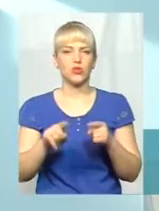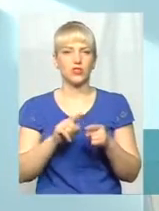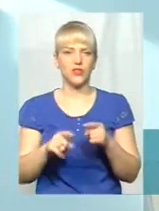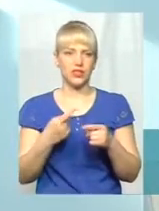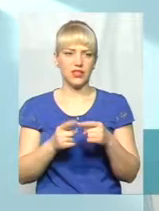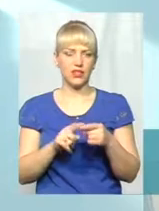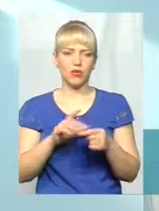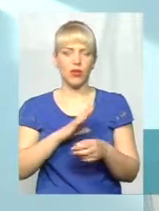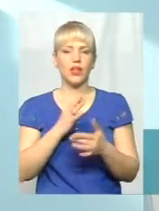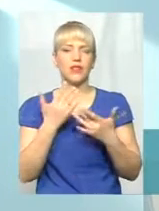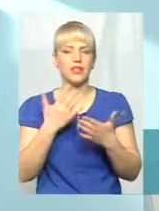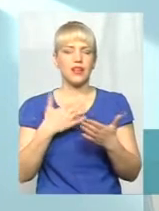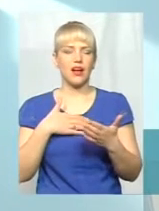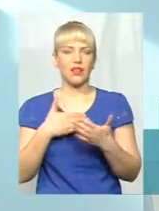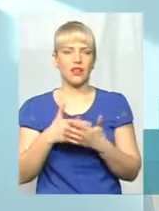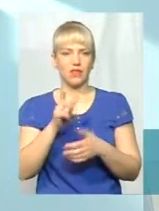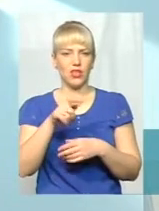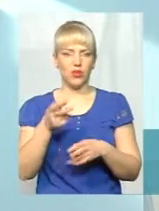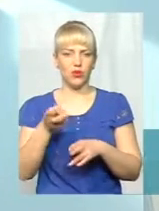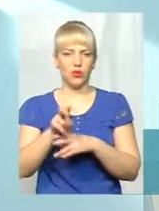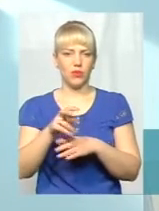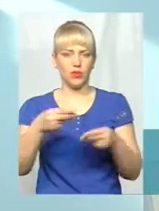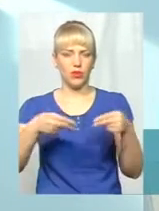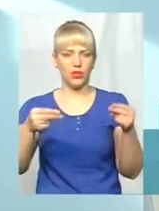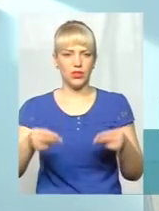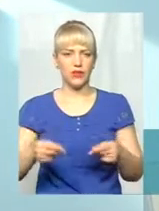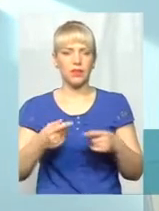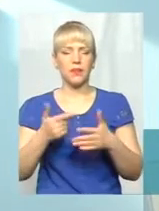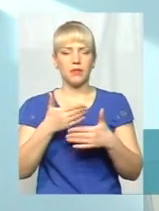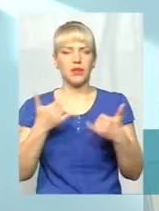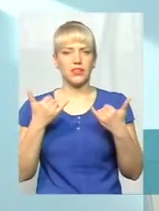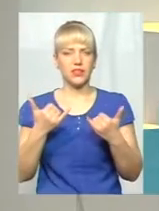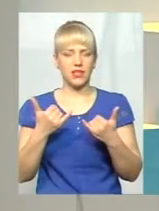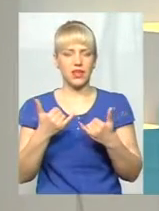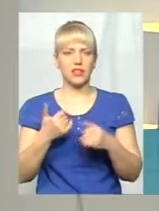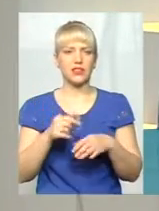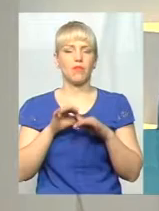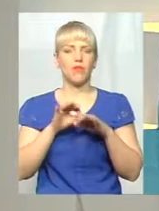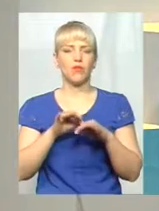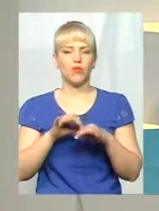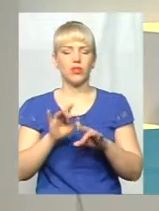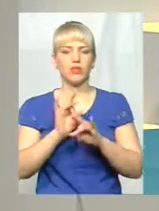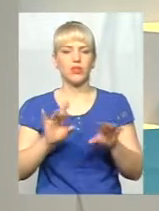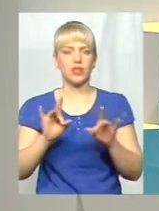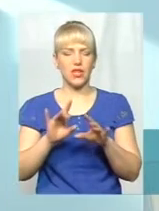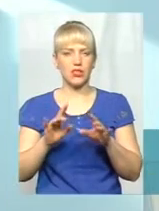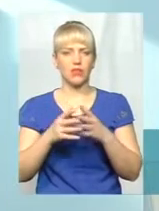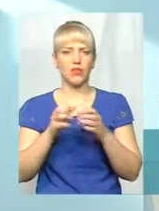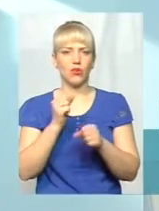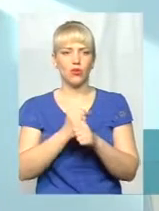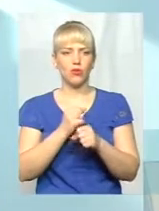зараз інформується населення? Ну, ми проводимо роз'яснення, ми отримали